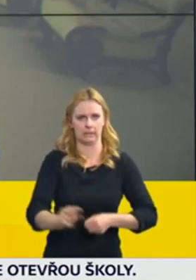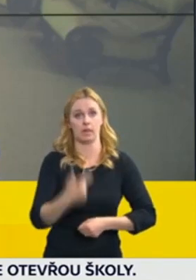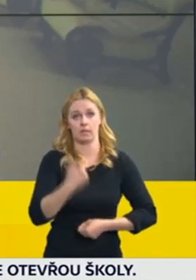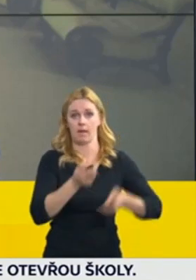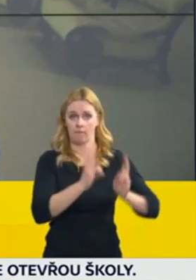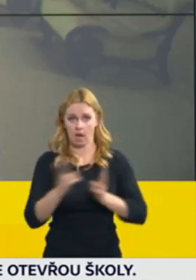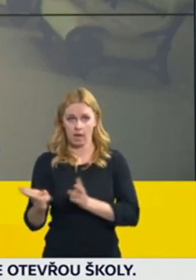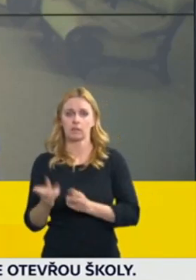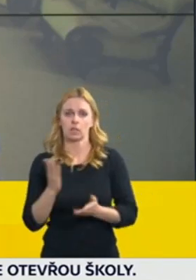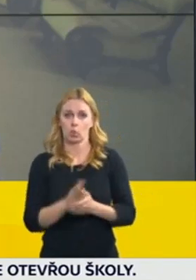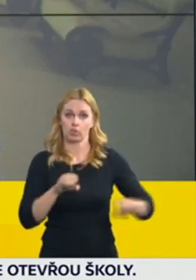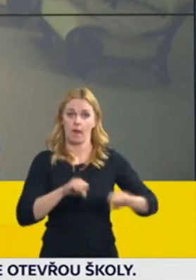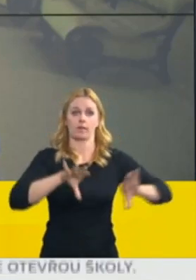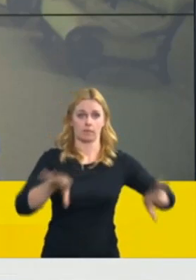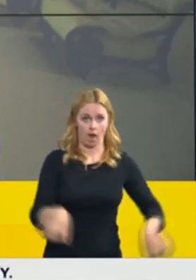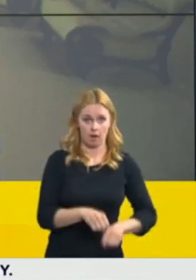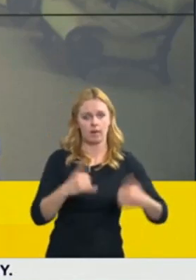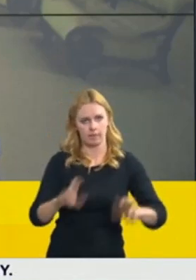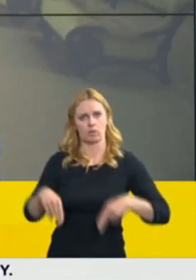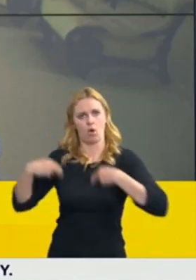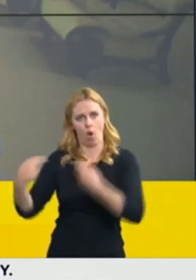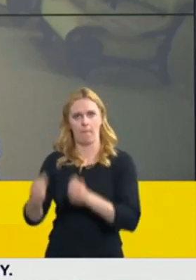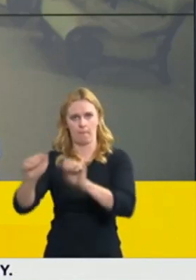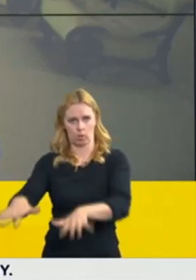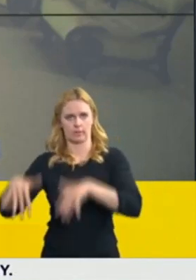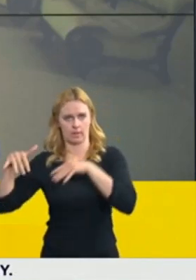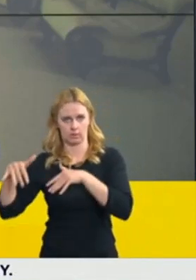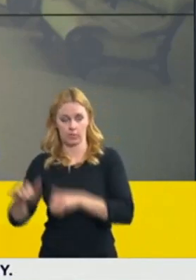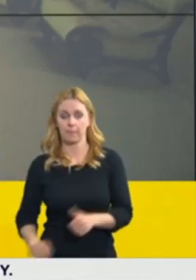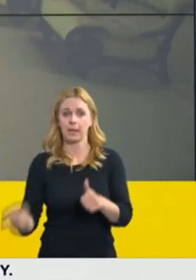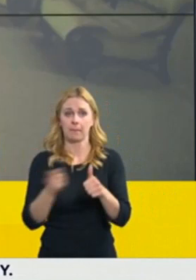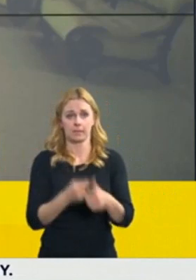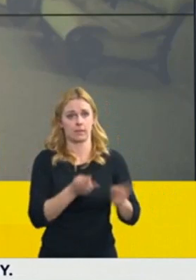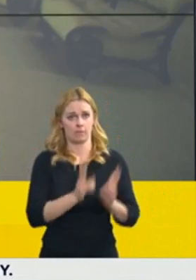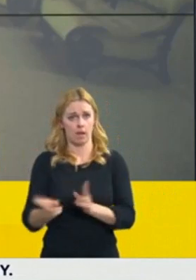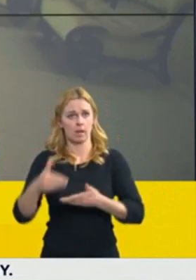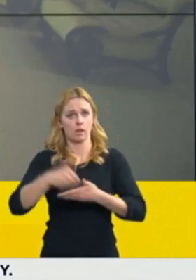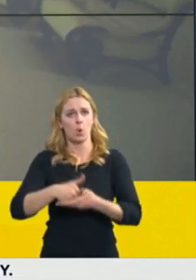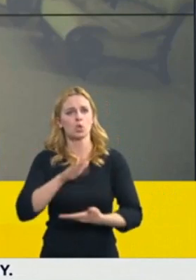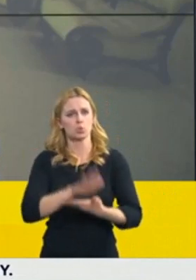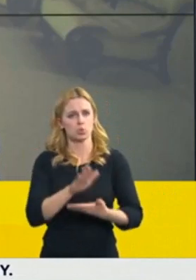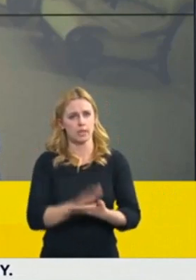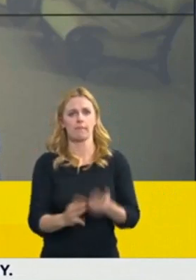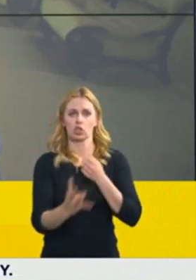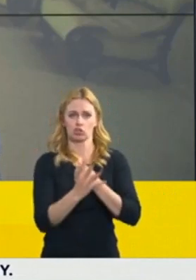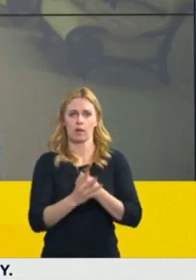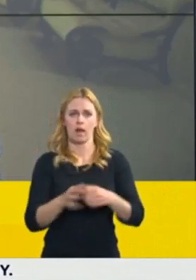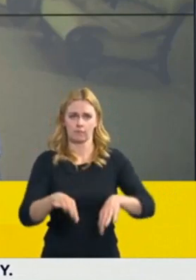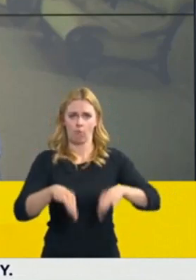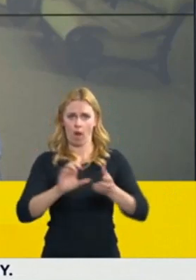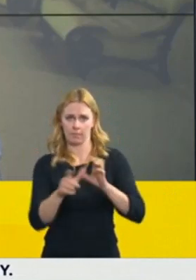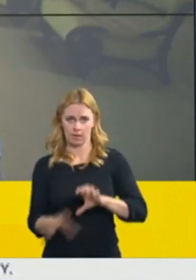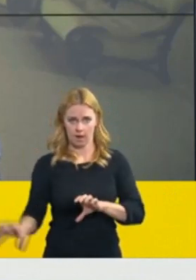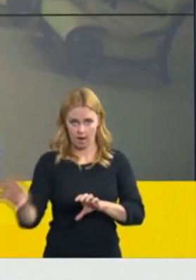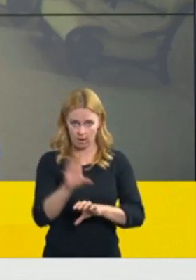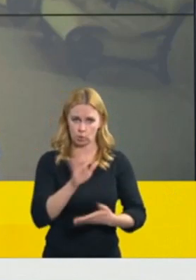a odeslala je do poslanecké sněmovny. Ta první varianta počítá s tím, že bude zachováno 14 volebních krajů. K tou formulí